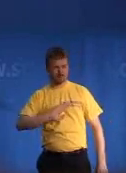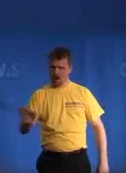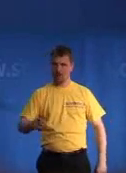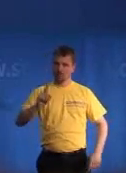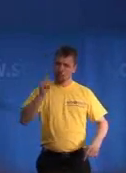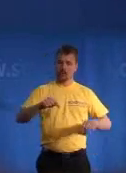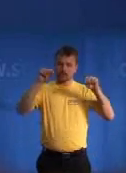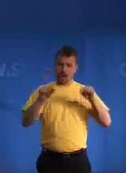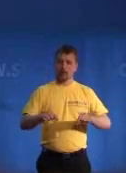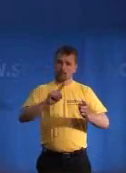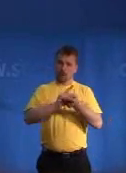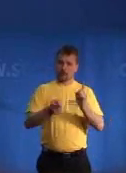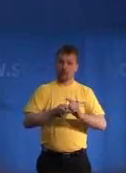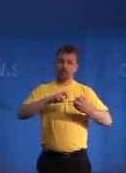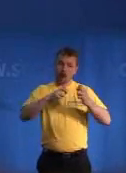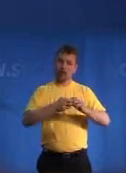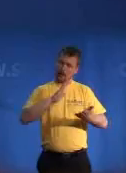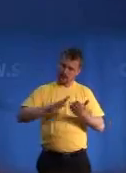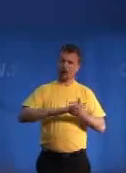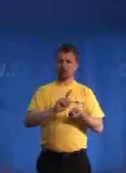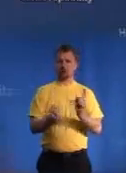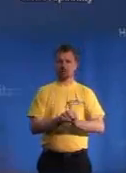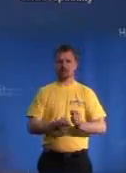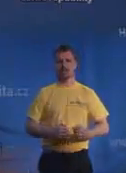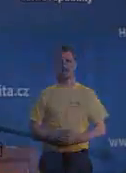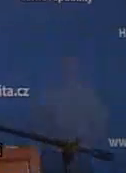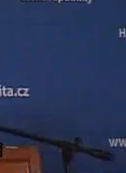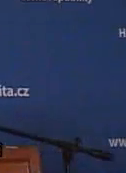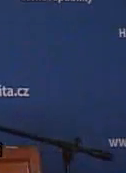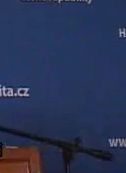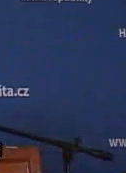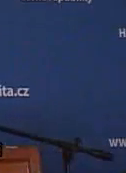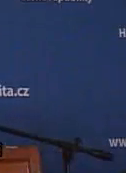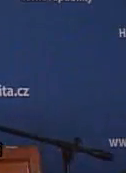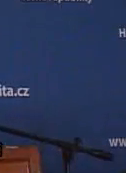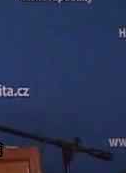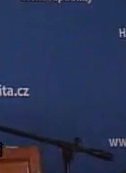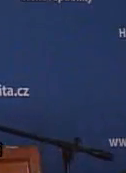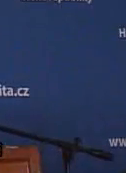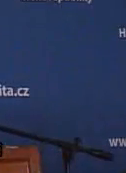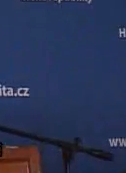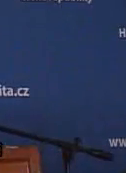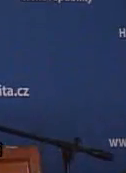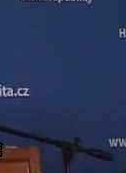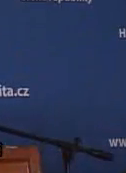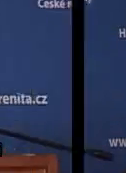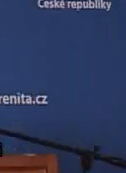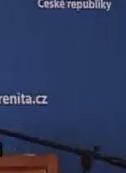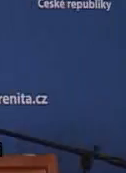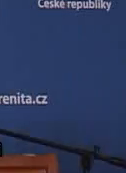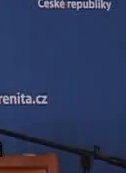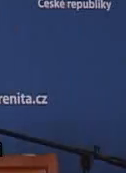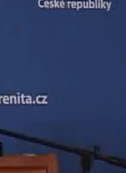bezpečnosti a zároveň i pocit autority státních orgánů. Zavedeme zdanění majetku, který přesahuje příjmy.